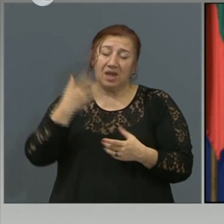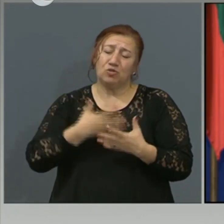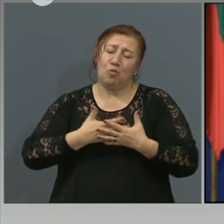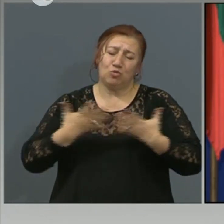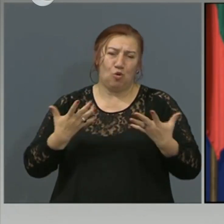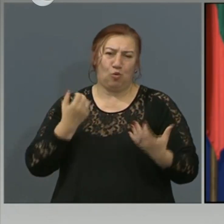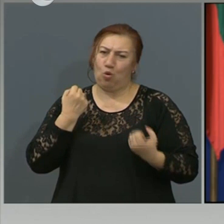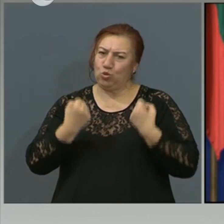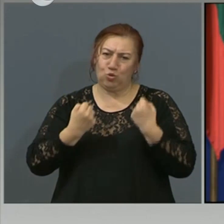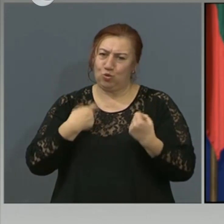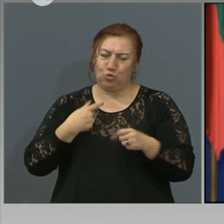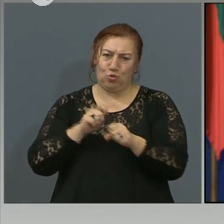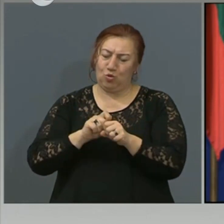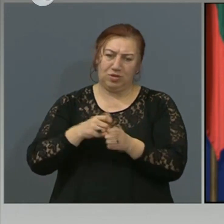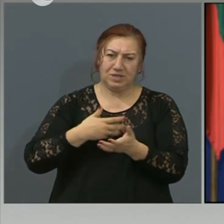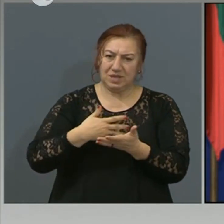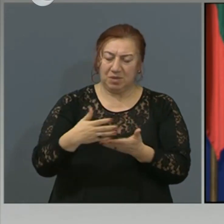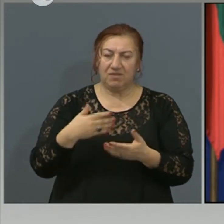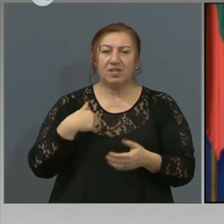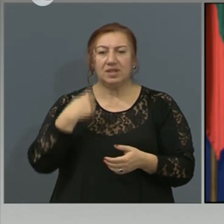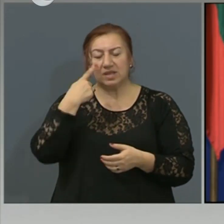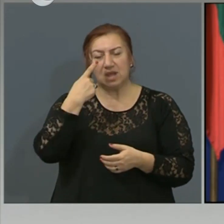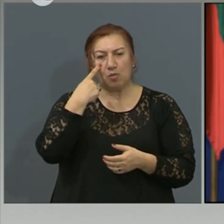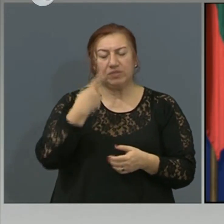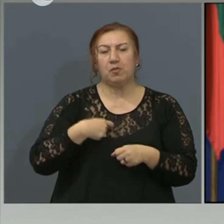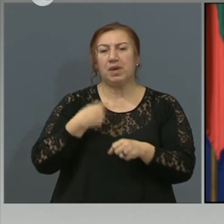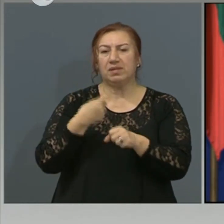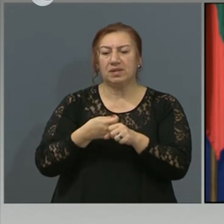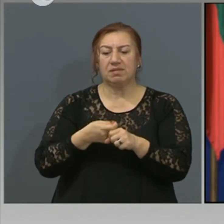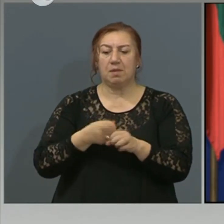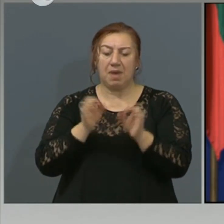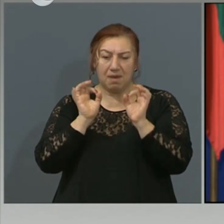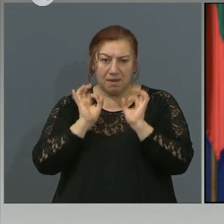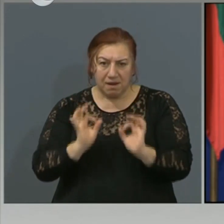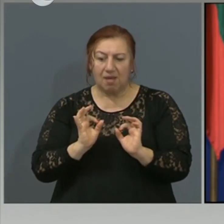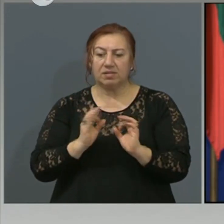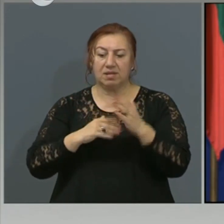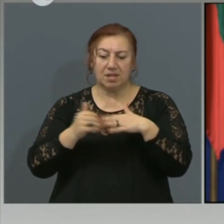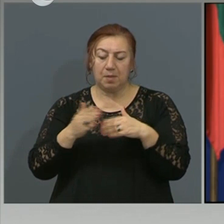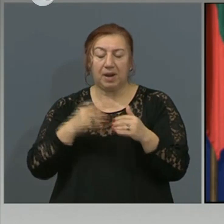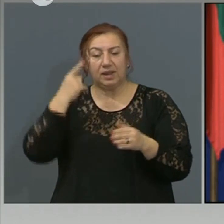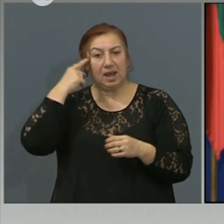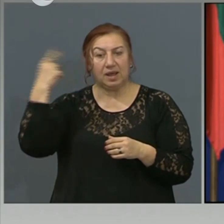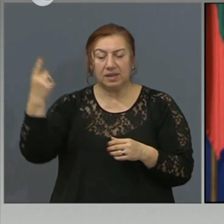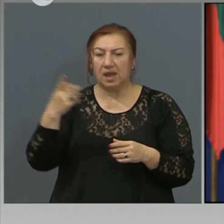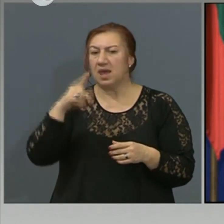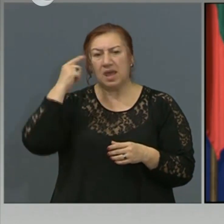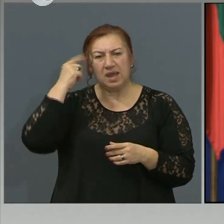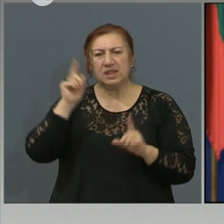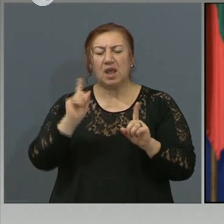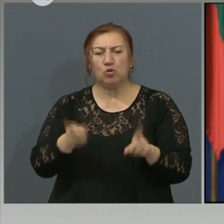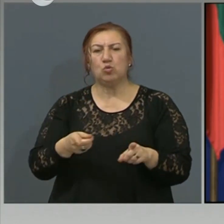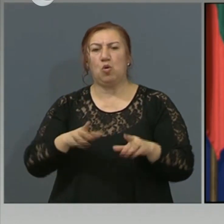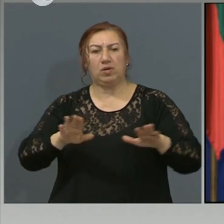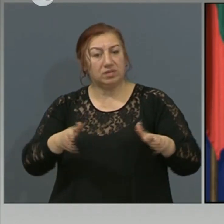трудна за осъществяване, а ние се опитваме да даваме осъществими идеи. идеи, които могат